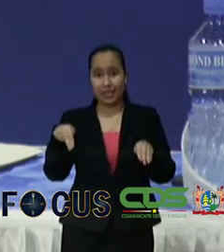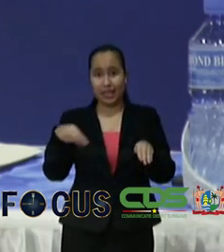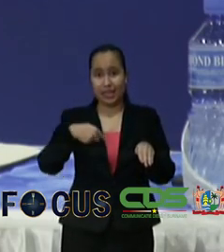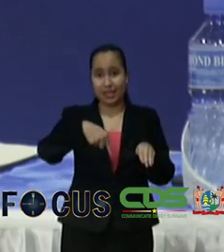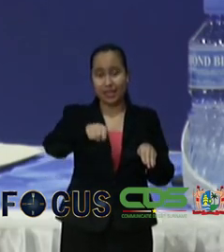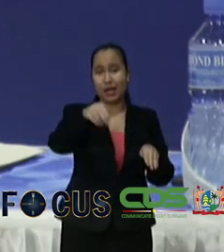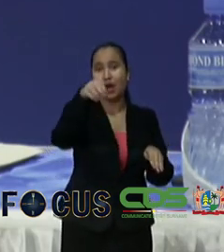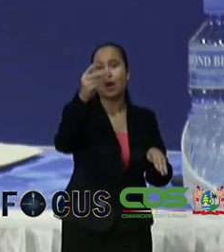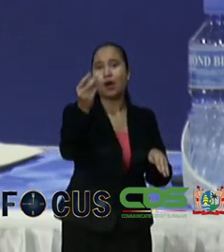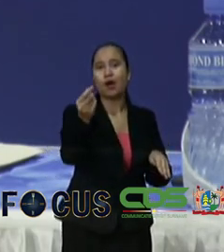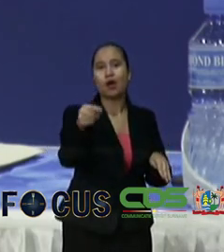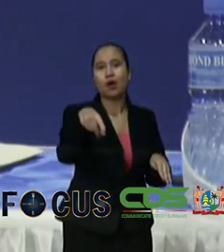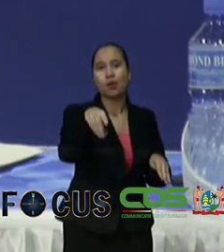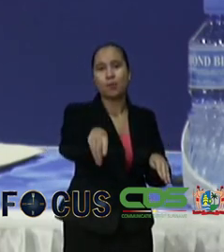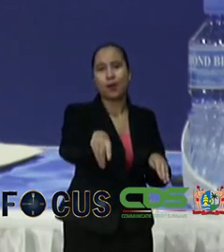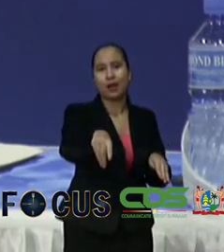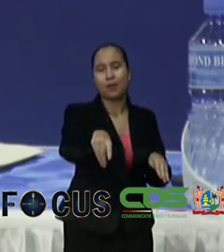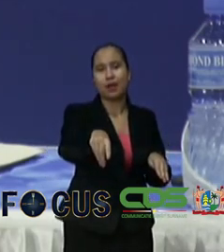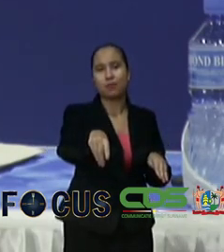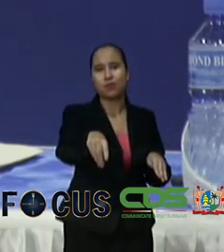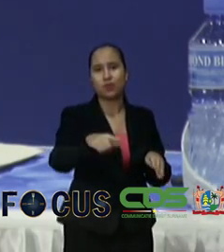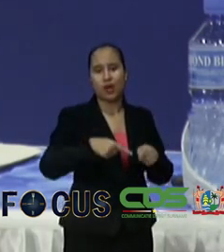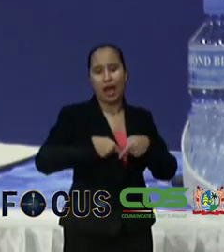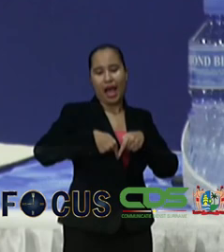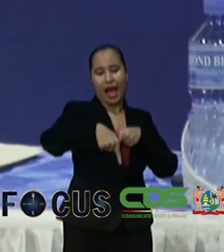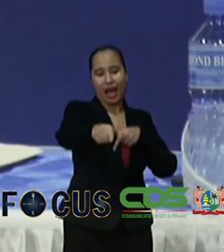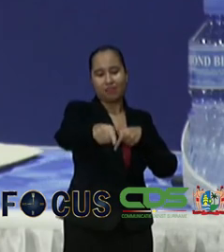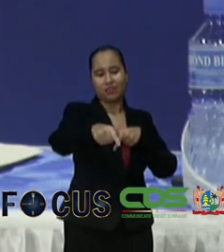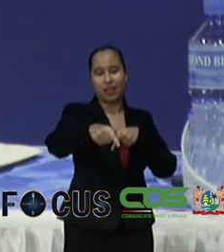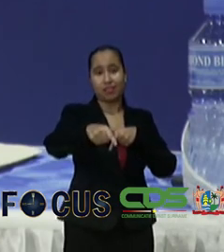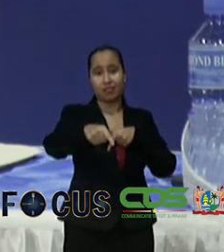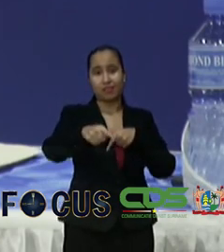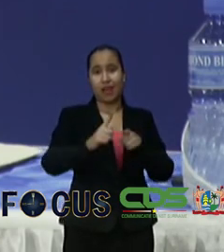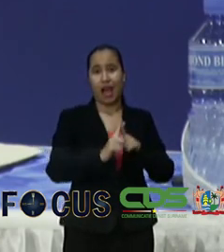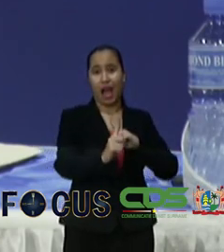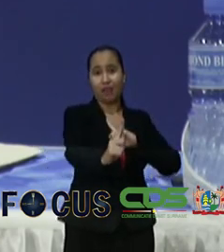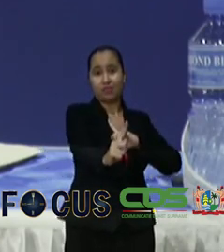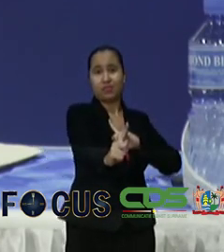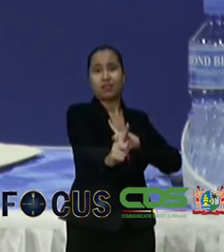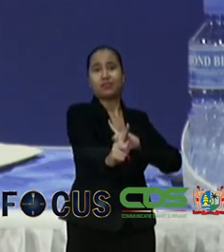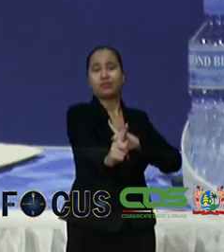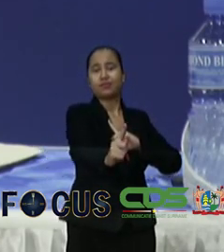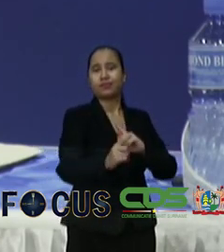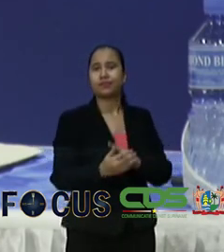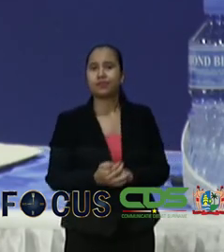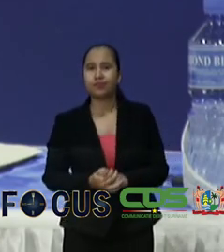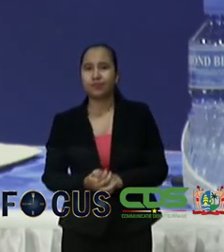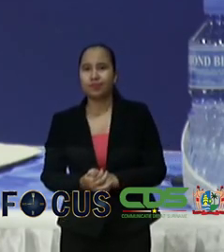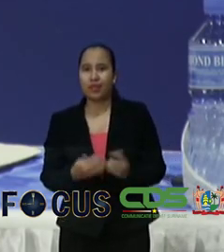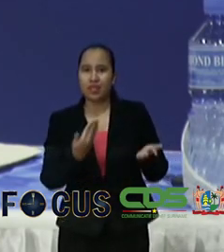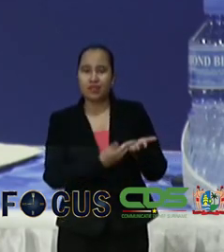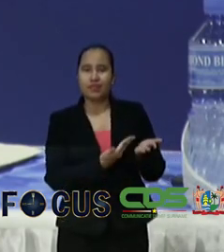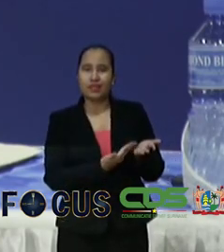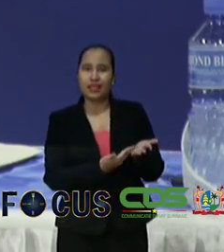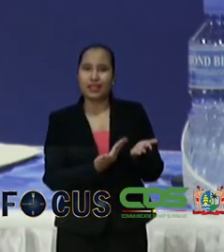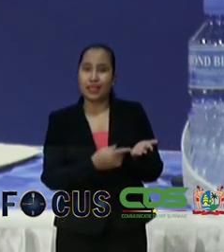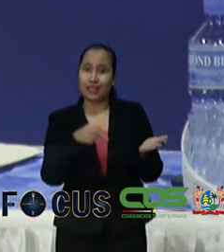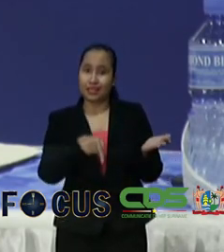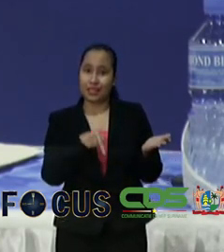Logischerwijs bekeken op basis van afstand natuurlijk is dus te verklaren dat deze